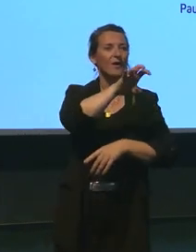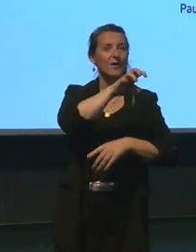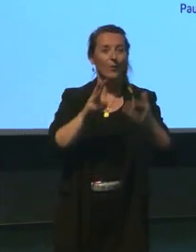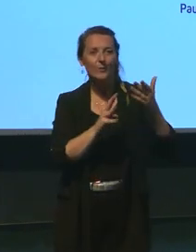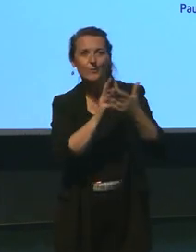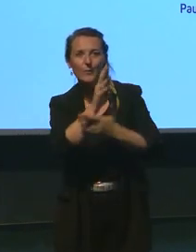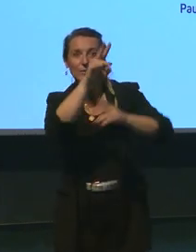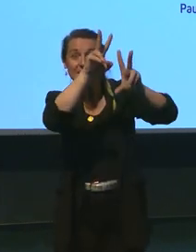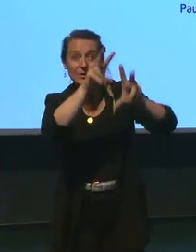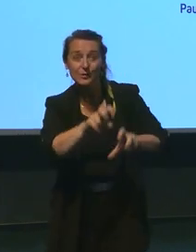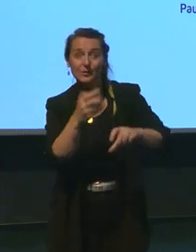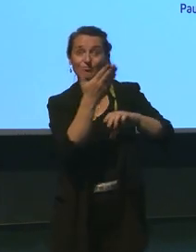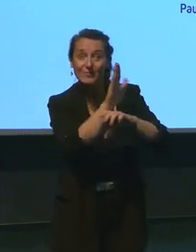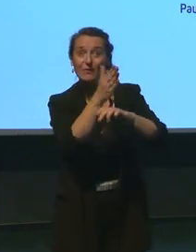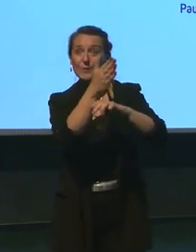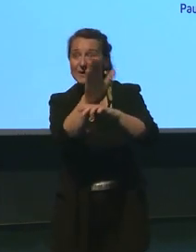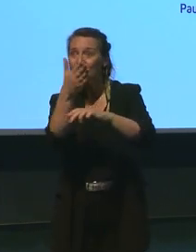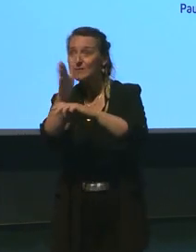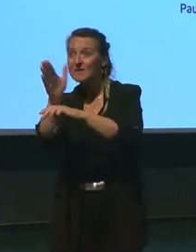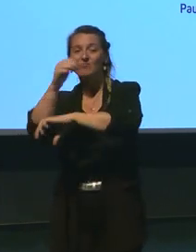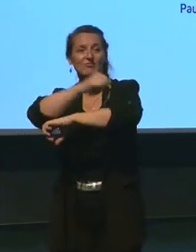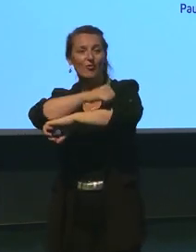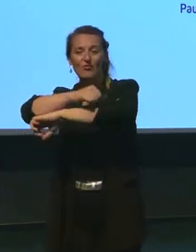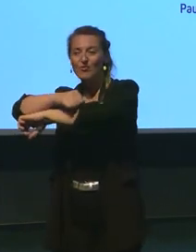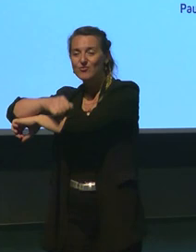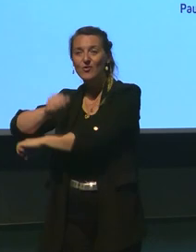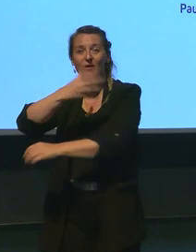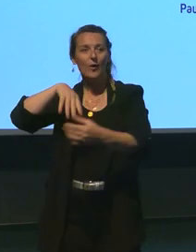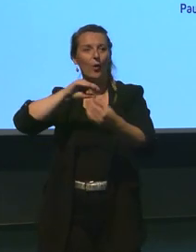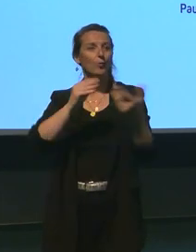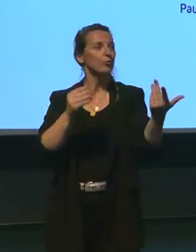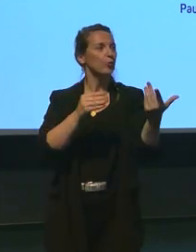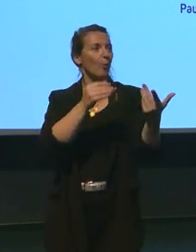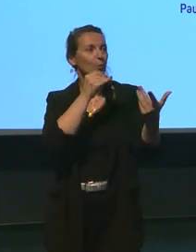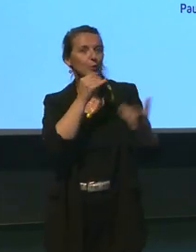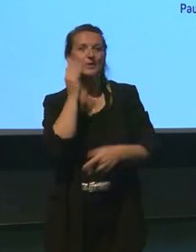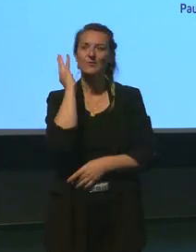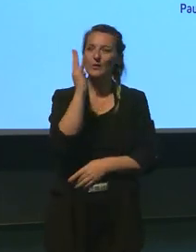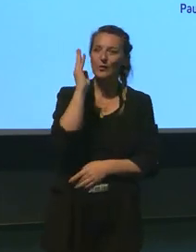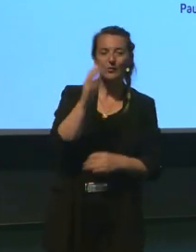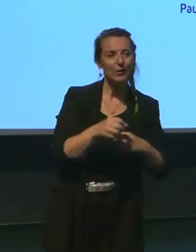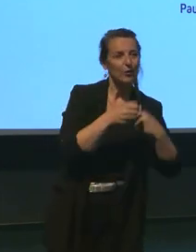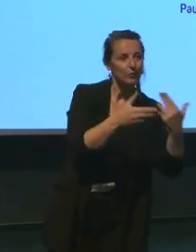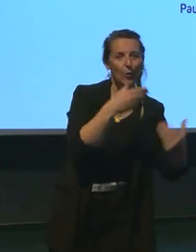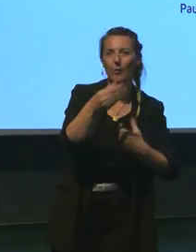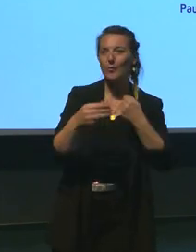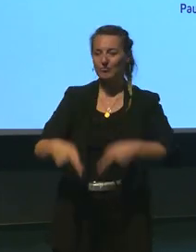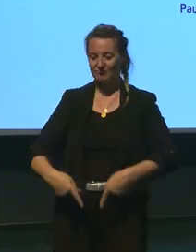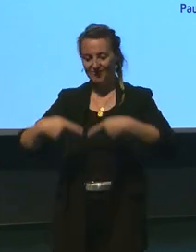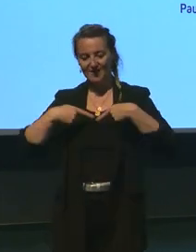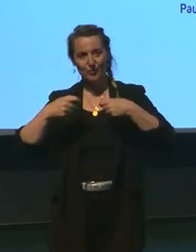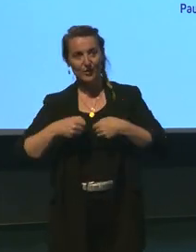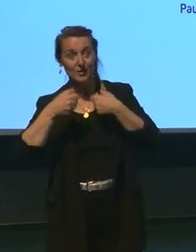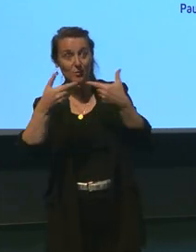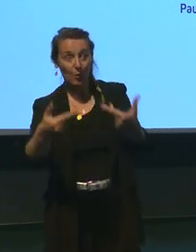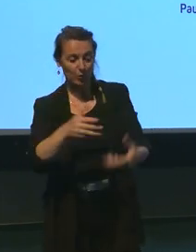recherche qui seront présentés, mais aussi toute une série de mini conférences et des ateliers aussi qui seront proposés